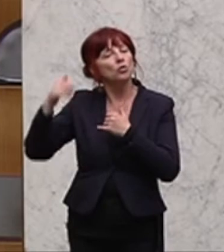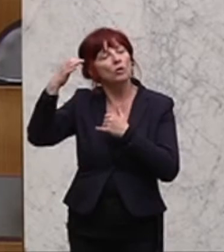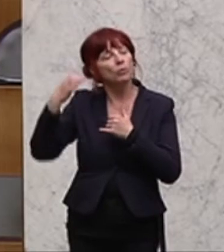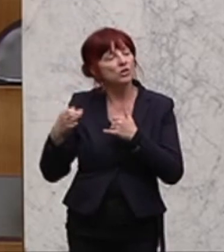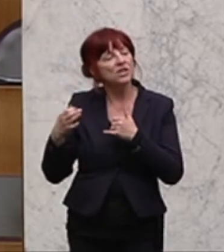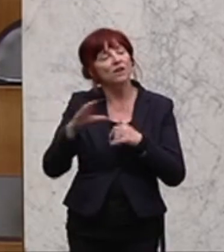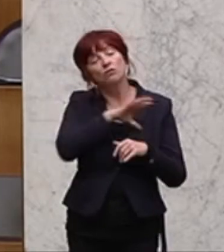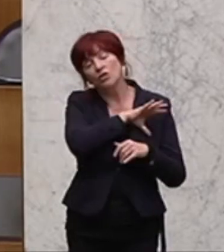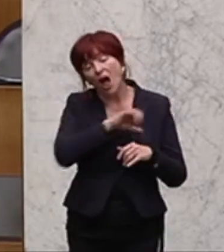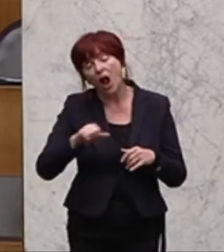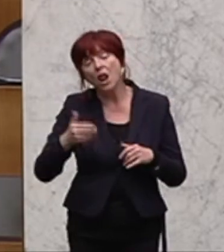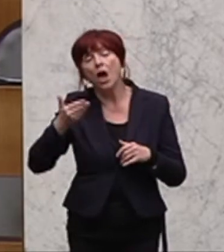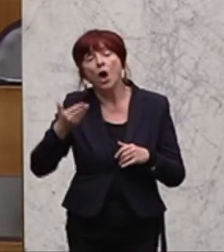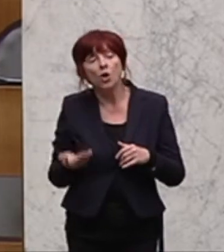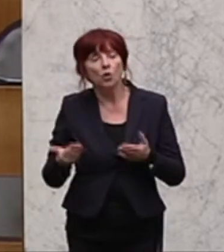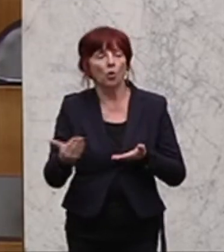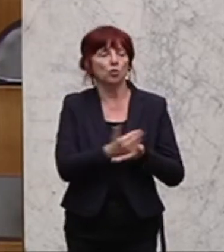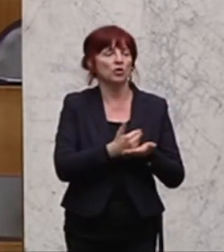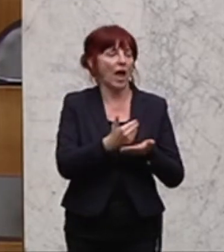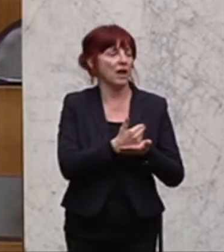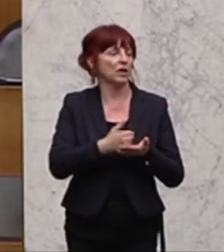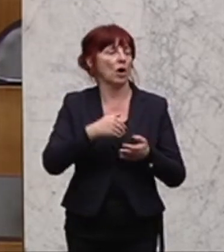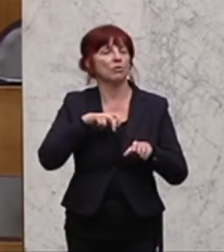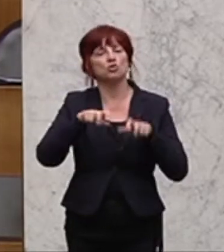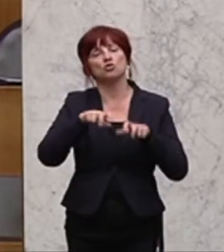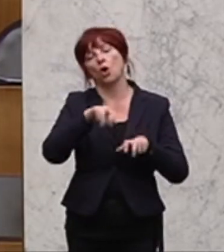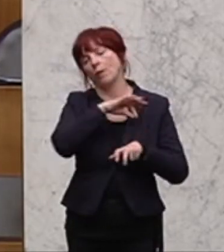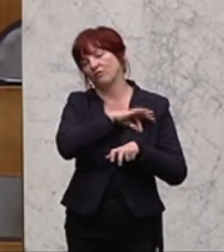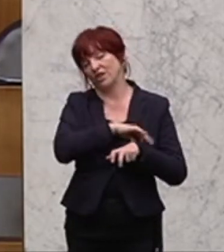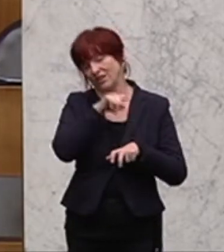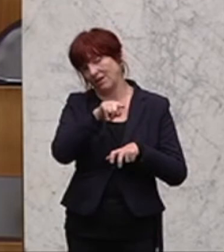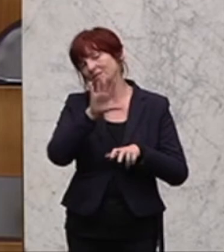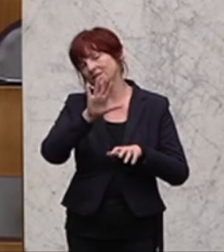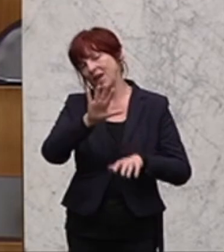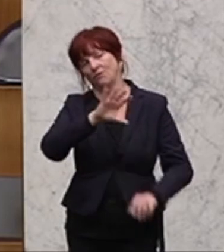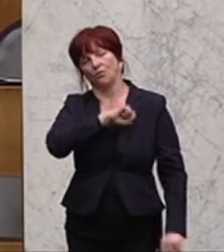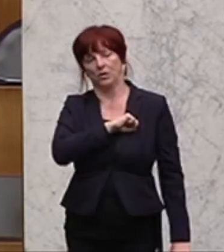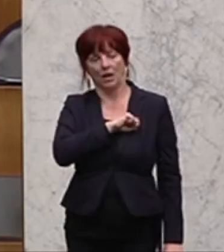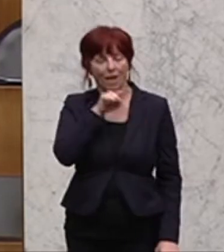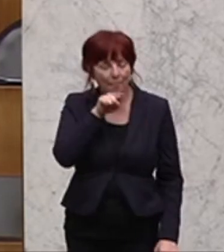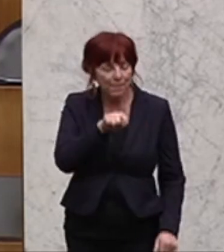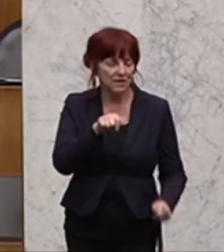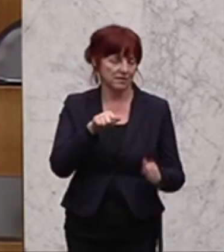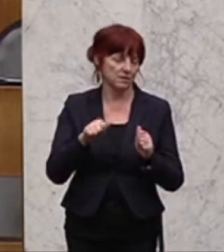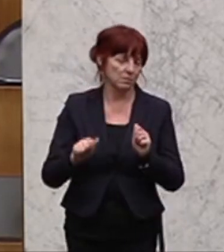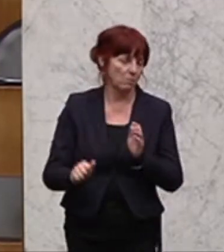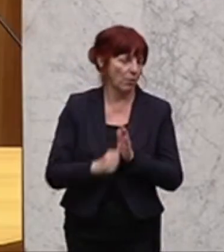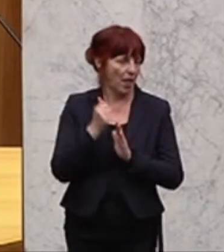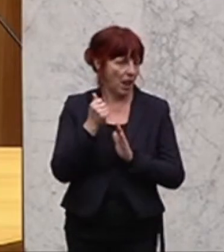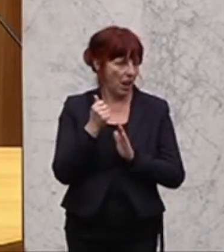und Einkommensteuerpflichtigen, die davon auch profitieren. Das ist ein Modell, das erstens einmal sicherstellt, dass alle